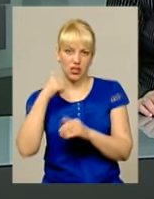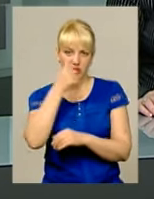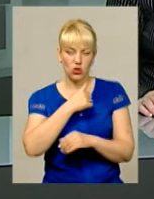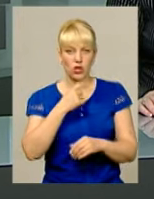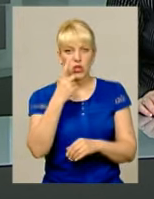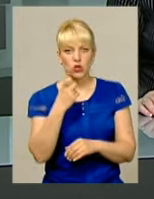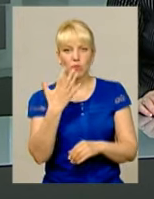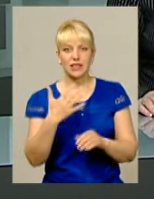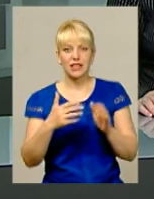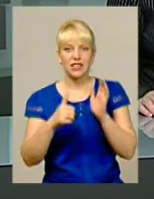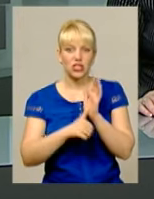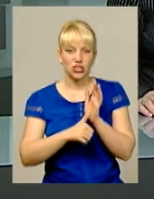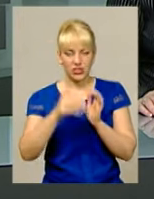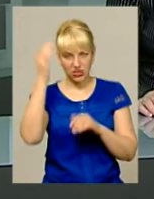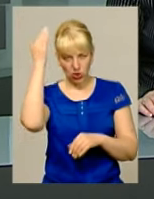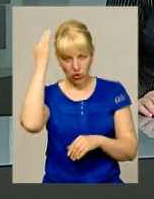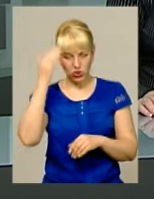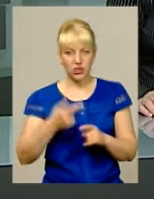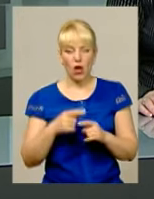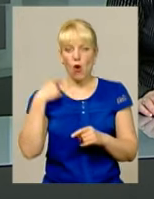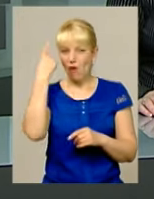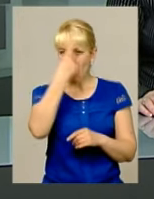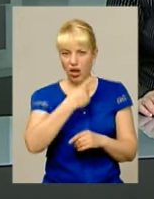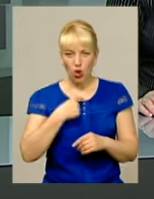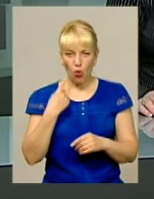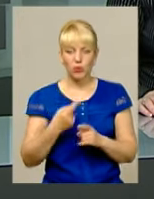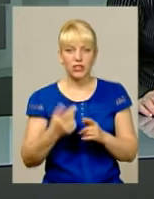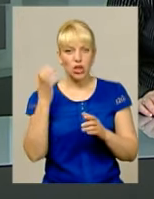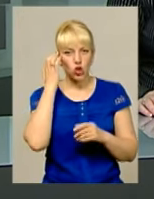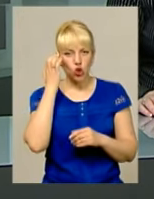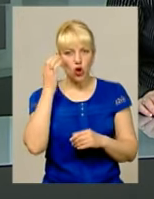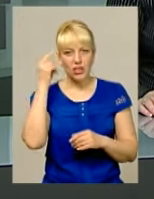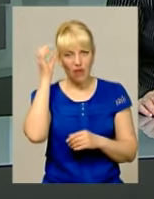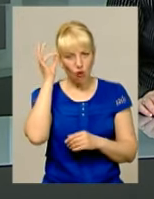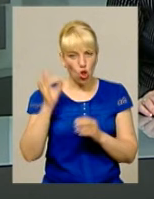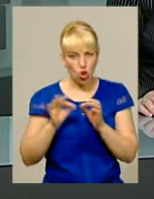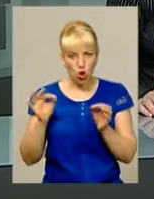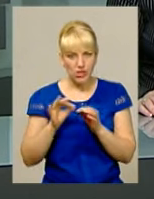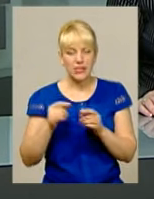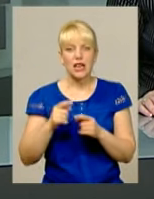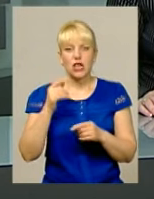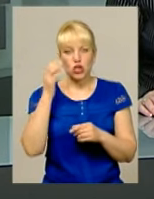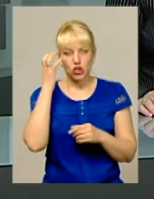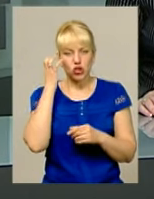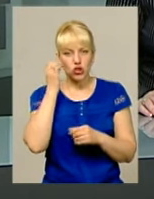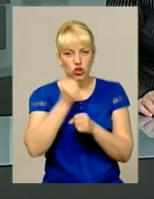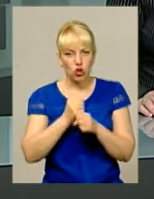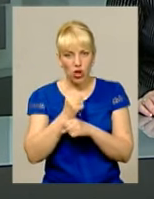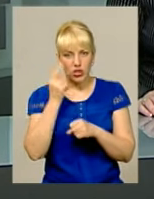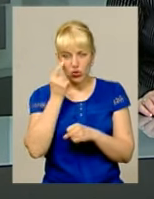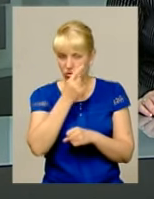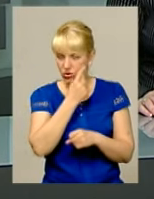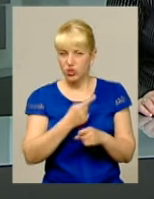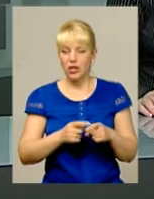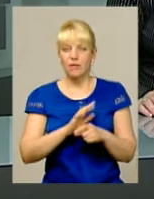-163 см на зріст Овальне обличчя, чорне волосся, карі очі, чорні густі брови Нечітко